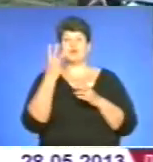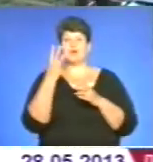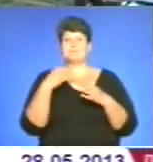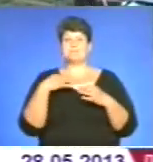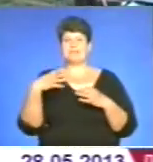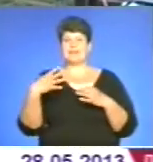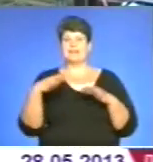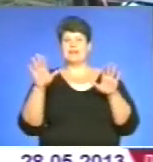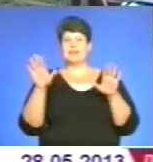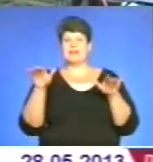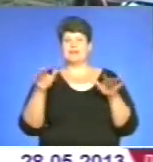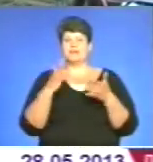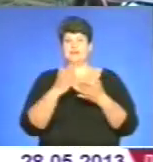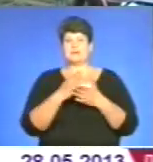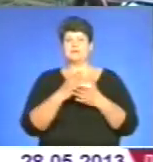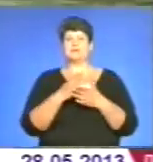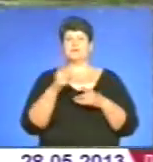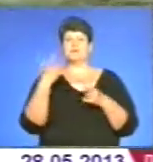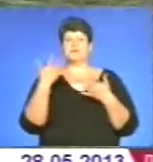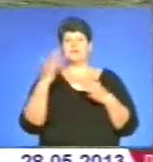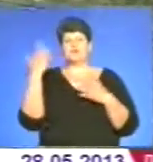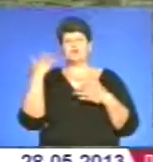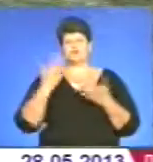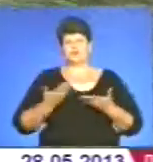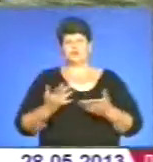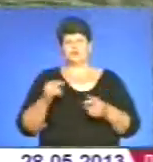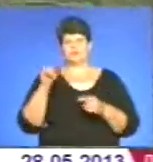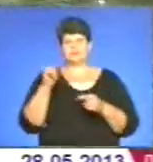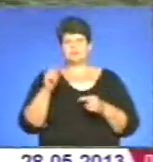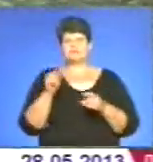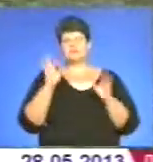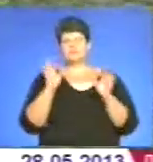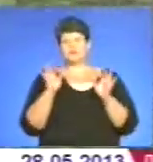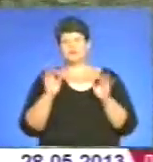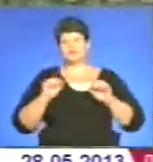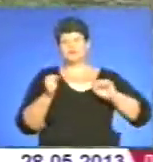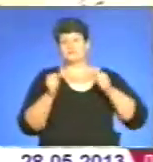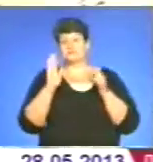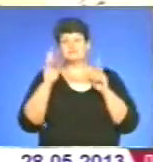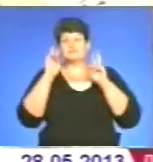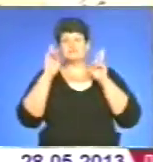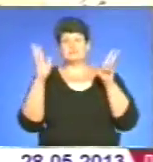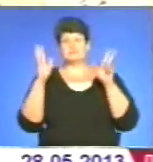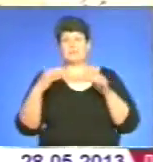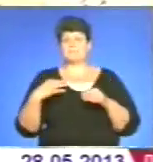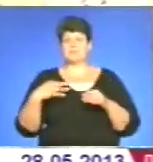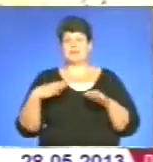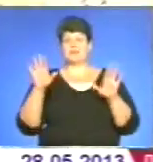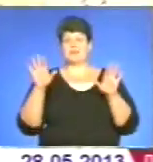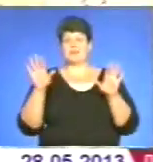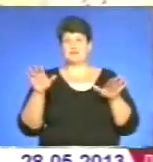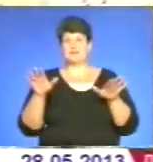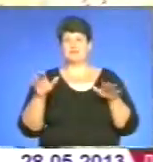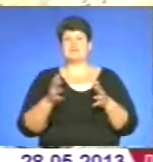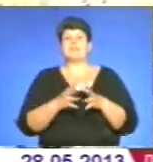лебідям-шипунам, які вже давно мешкають у неволі. Щоправда, чи потоваришують – невідомо. Білі лебіді повеличені набагато